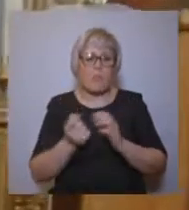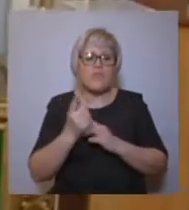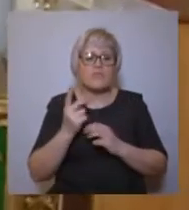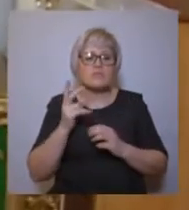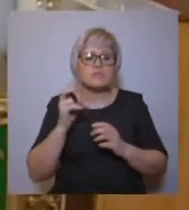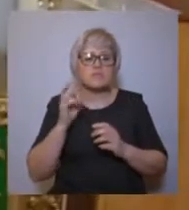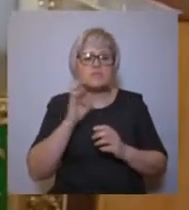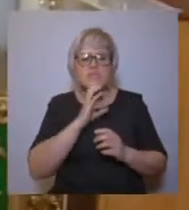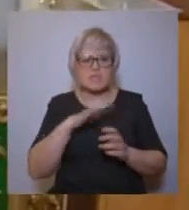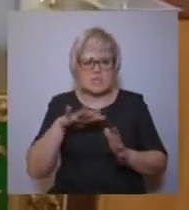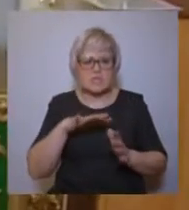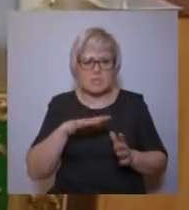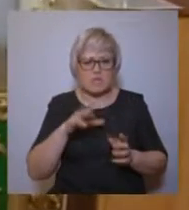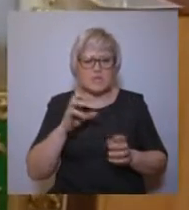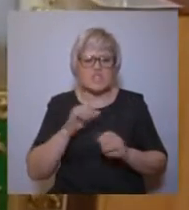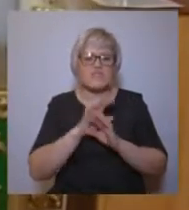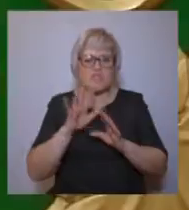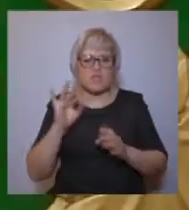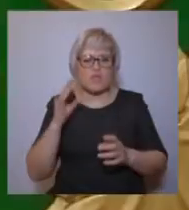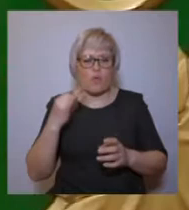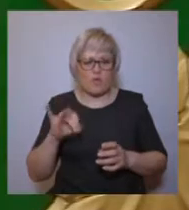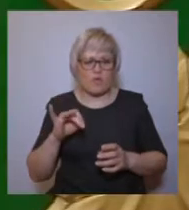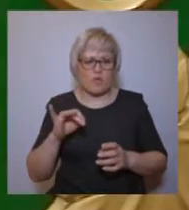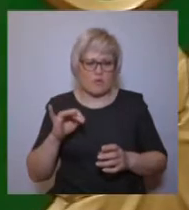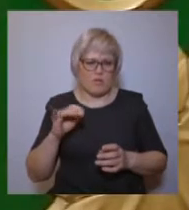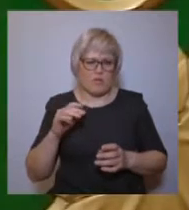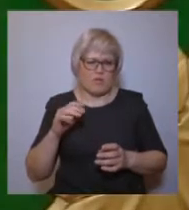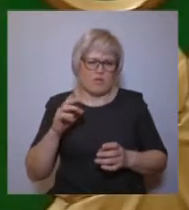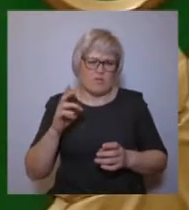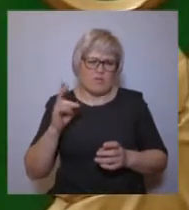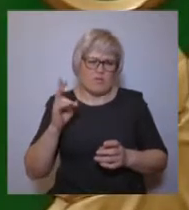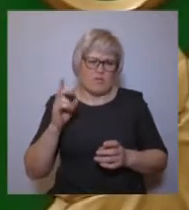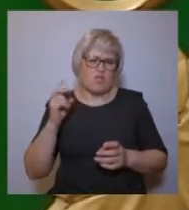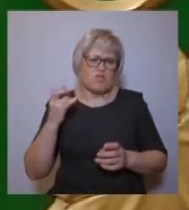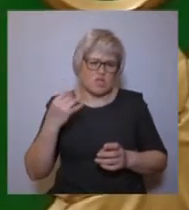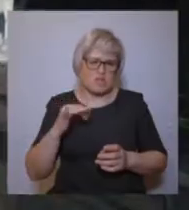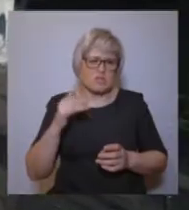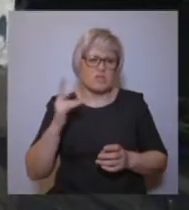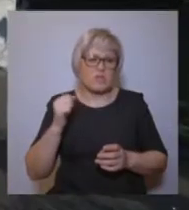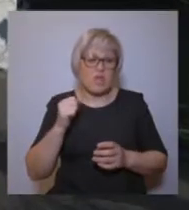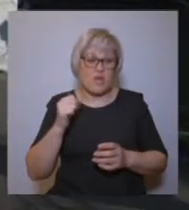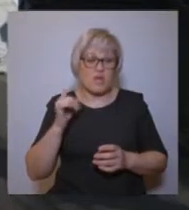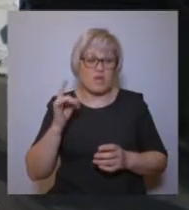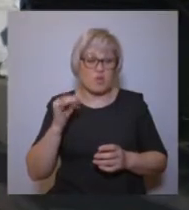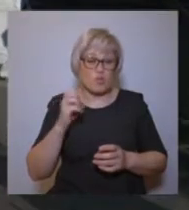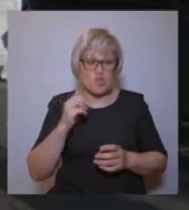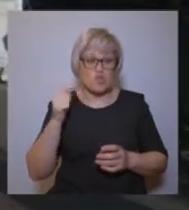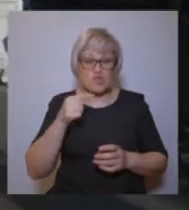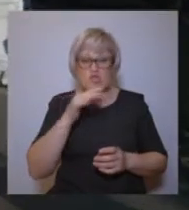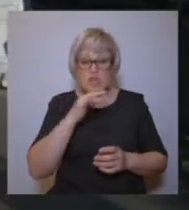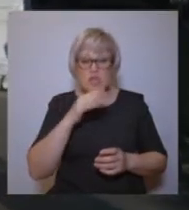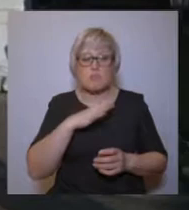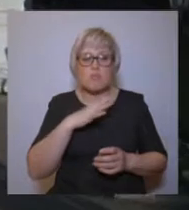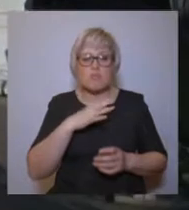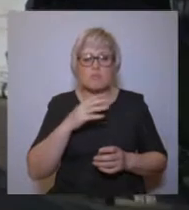святитель Филофей Ильичинский. На рубеже тысячелетий были обретены его святые мощи. В 2000 году склеп у входа в